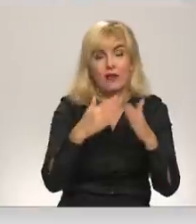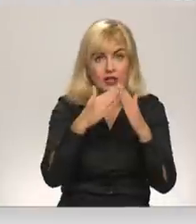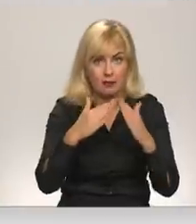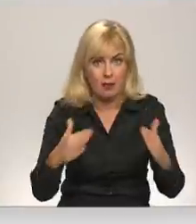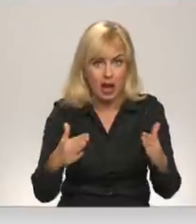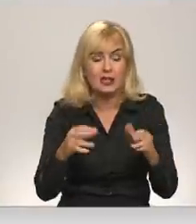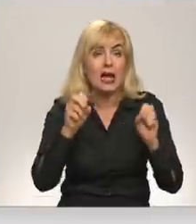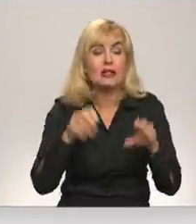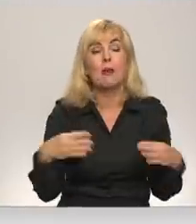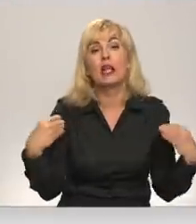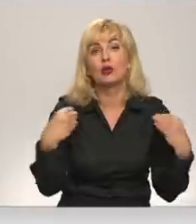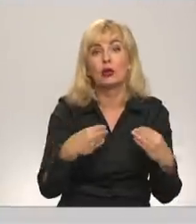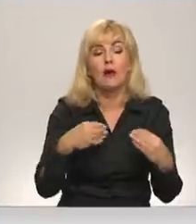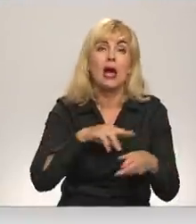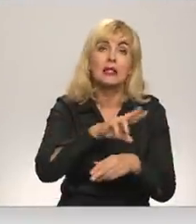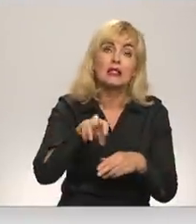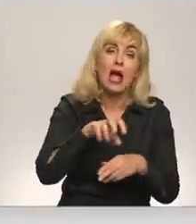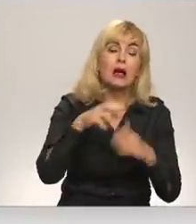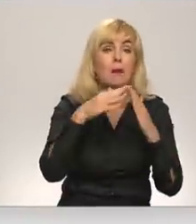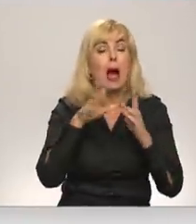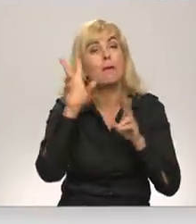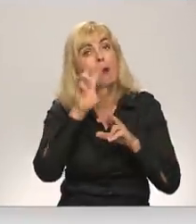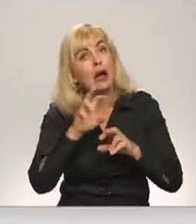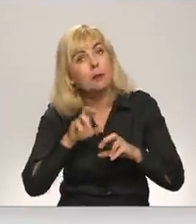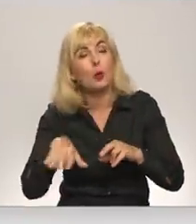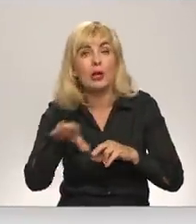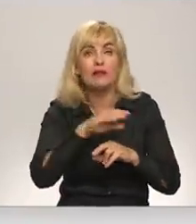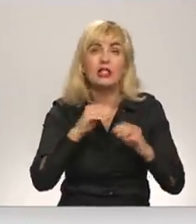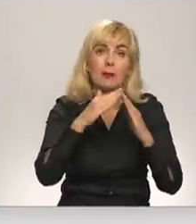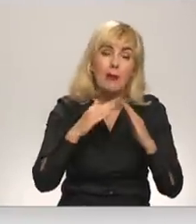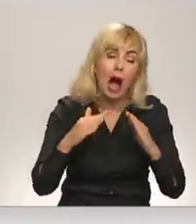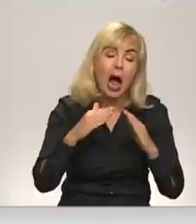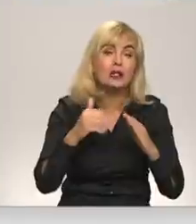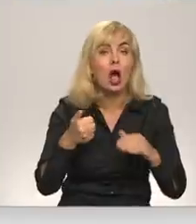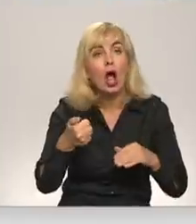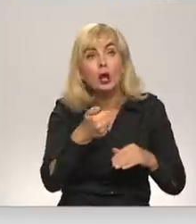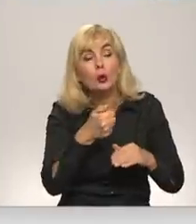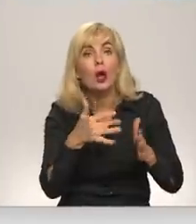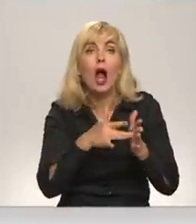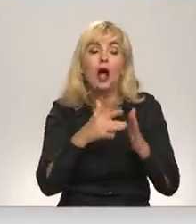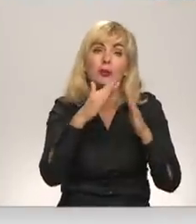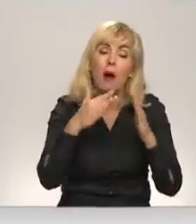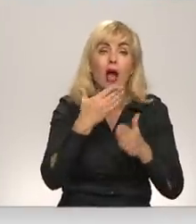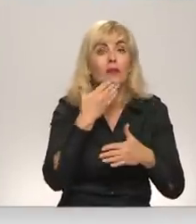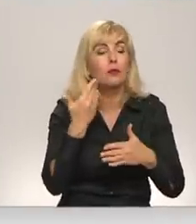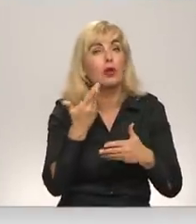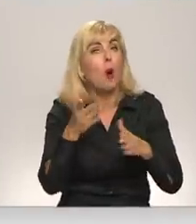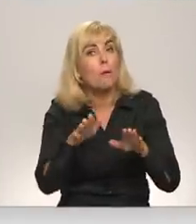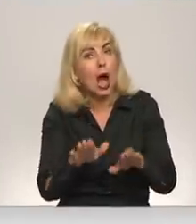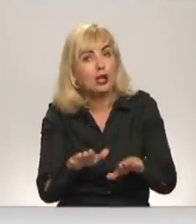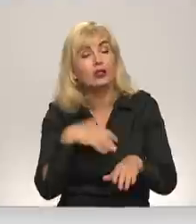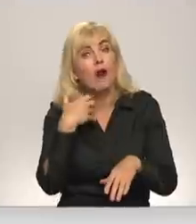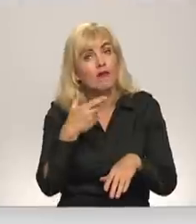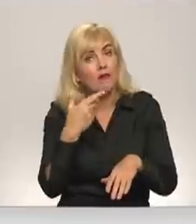Hidrotērpos, viņa staigāja pa mājām, pārbaudīja visas mājas ar lukturīšiem, vai kādā mājā vēl kāds nav palicis un vai nevajag